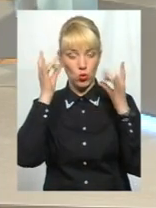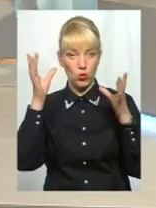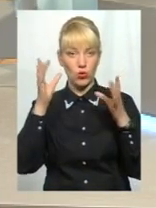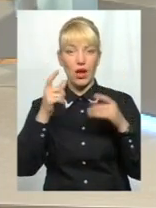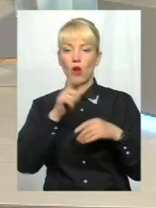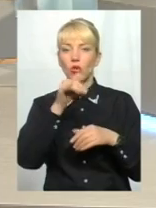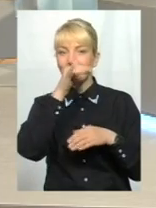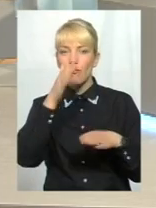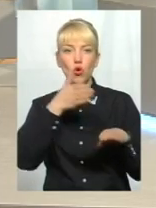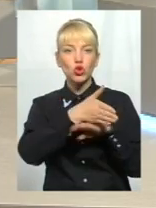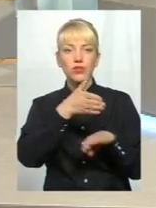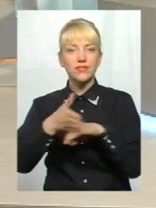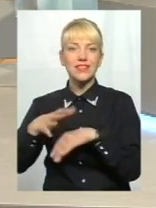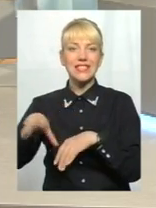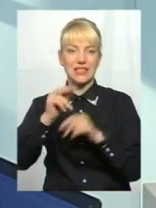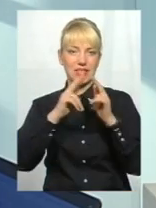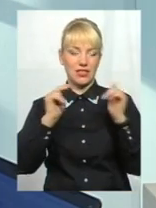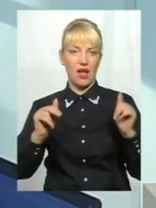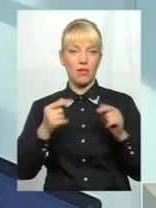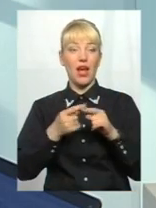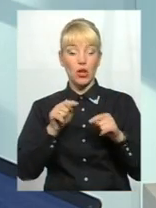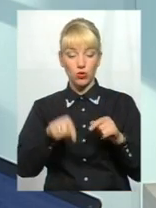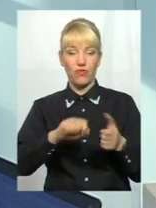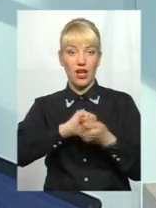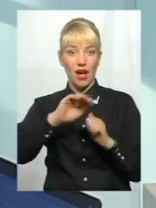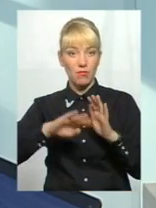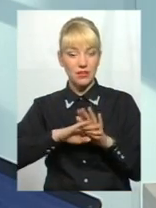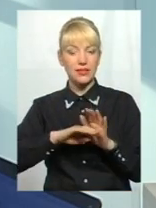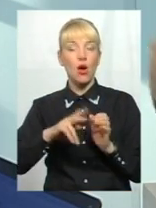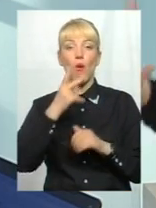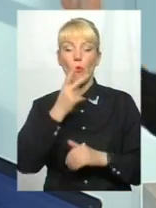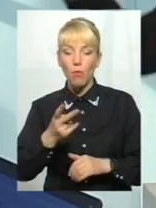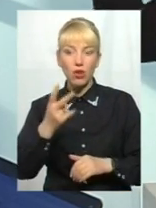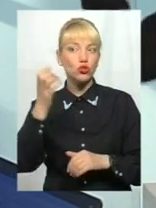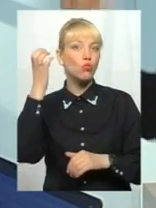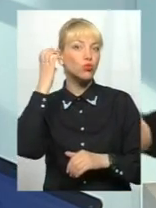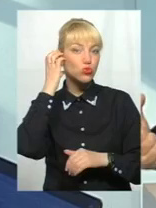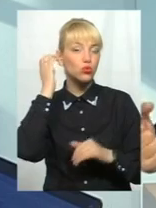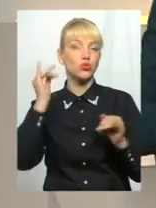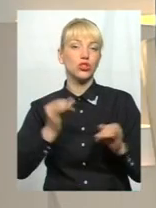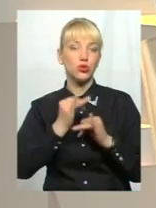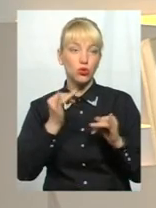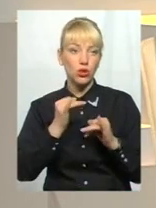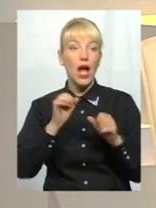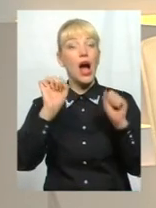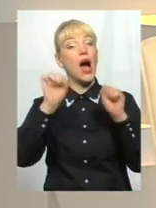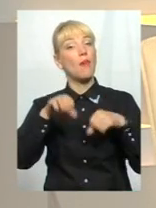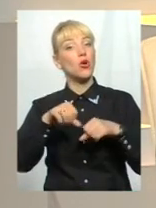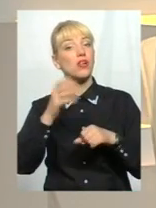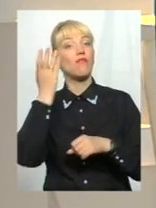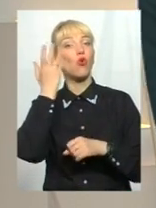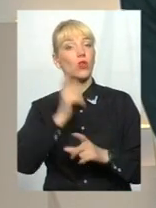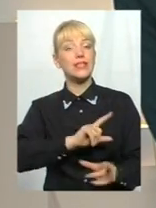'їздити всі ці замки, а тут вони в кам'янці побачать, послухають історію, і те, скажуть, от ми така... І, можливо, колись